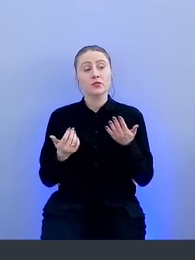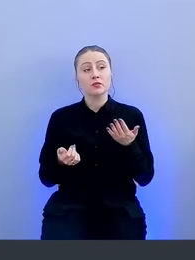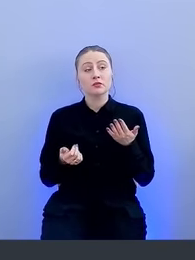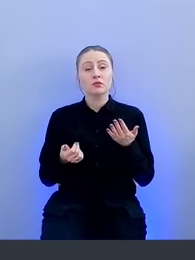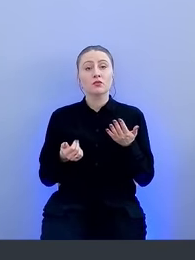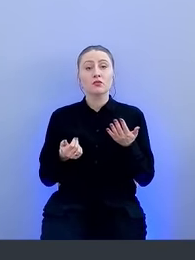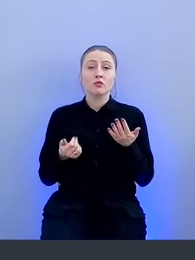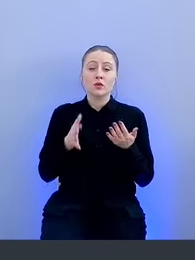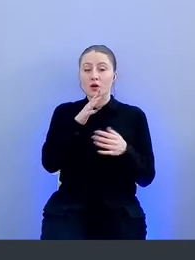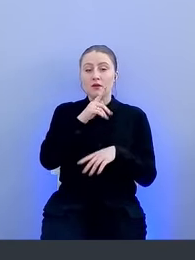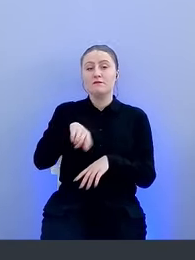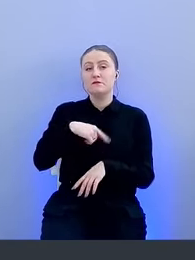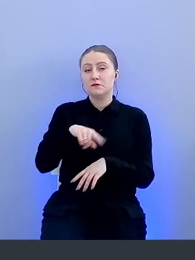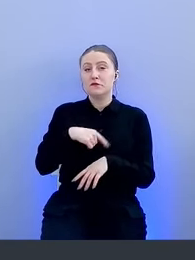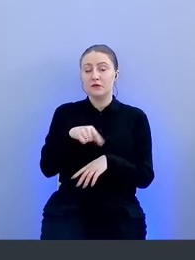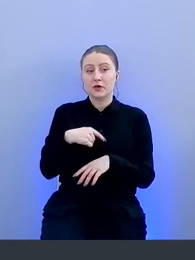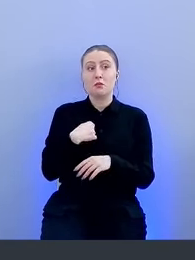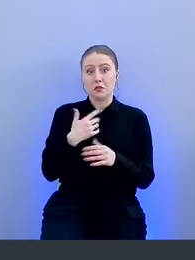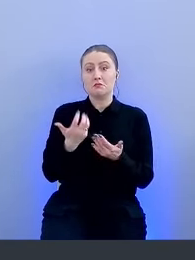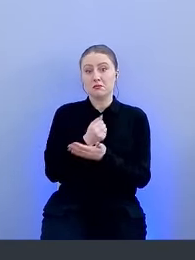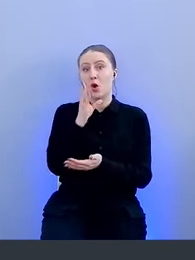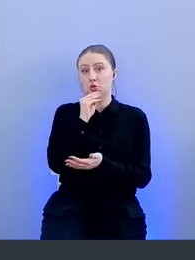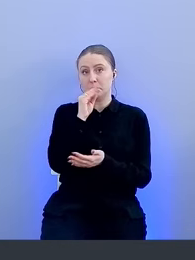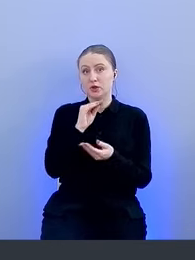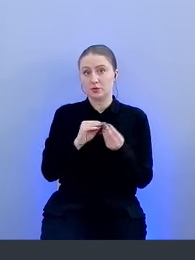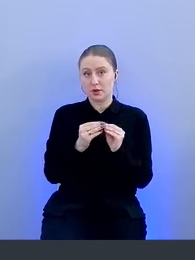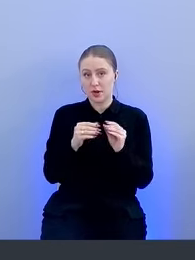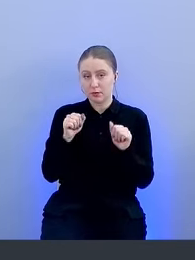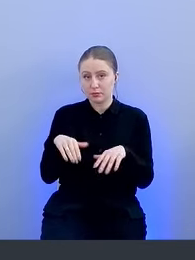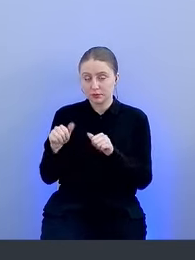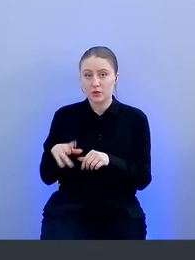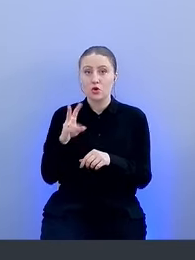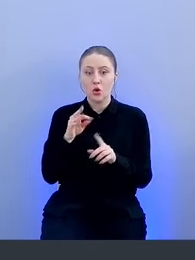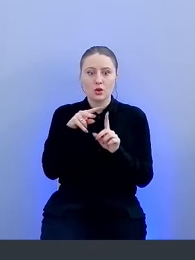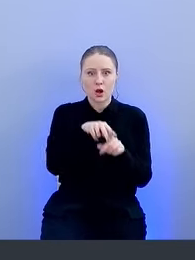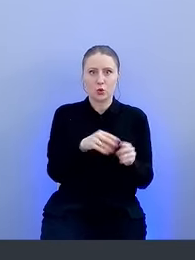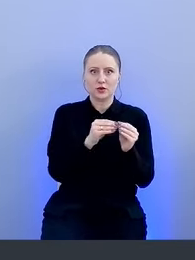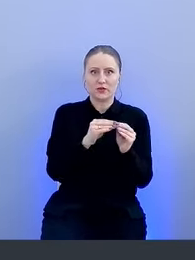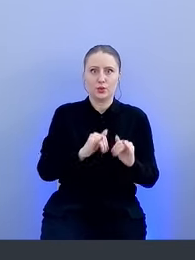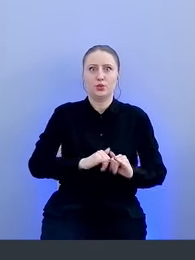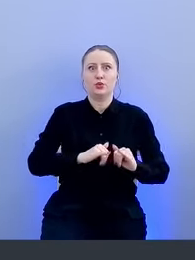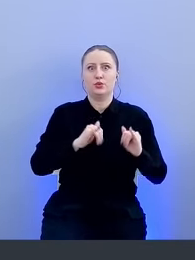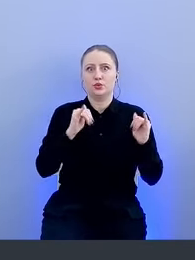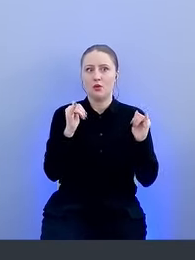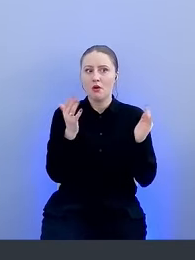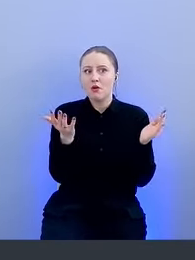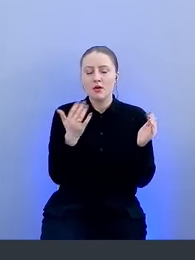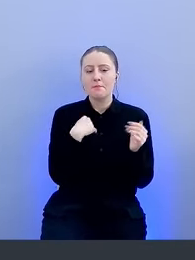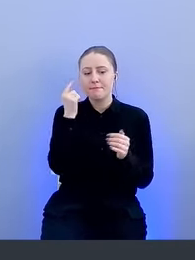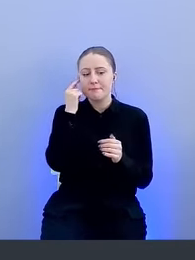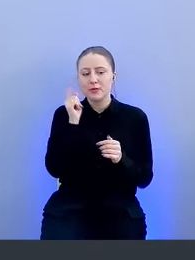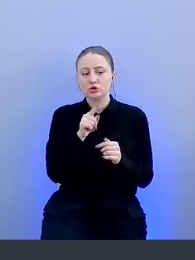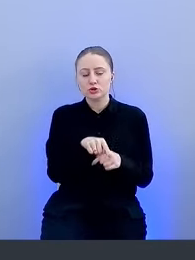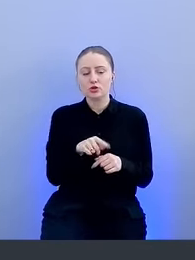Какое-то количество времени мы успешно справлялись с проблемой, но нагрузка дальше продолжала расти. Мы понимали, что количество